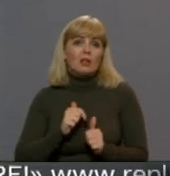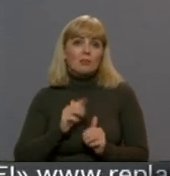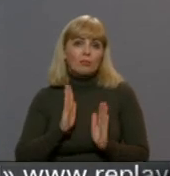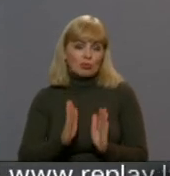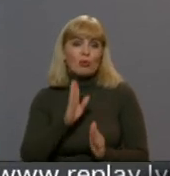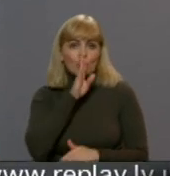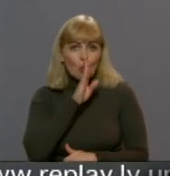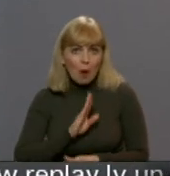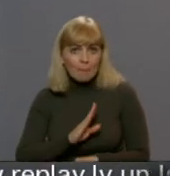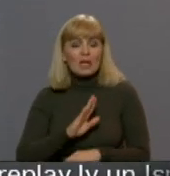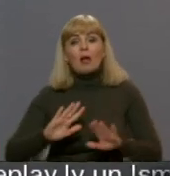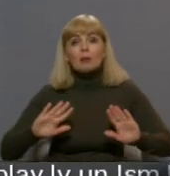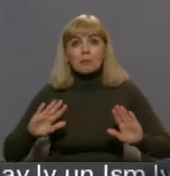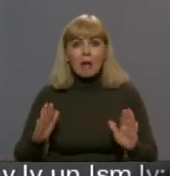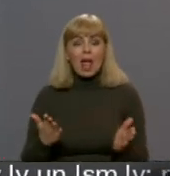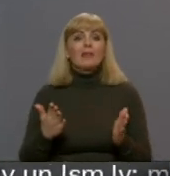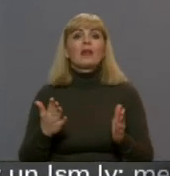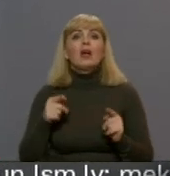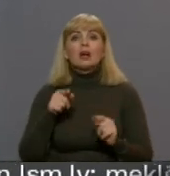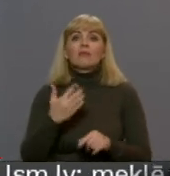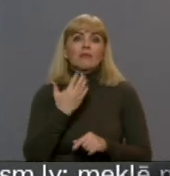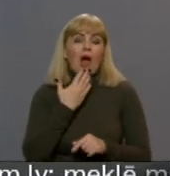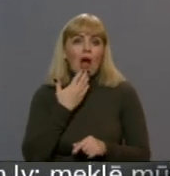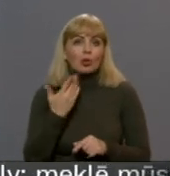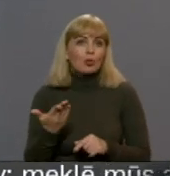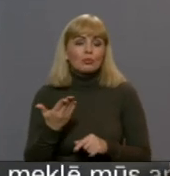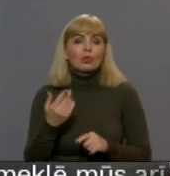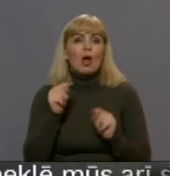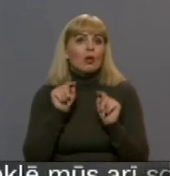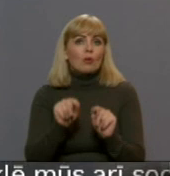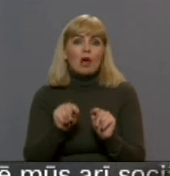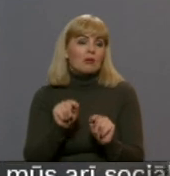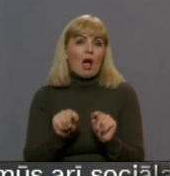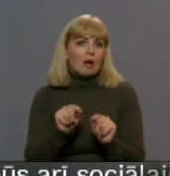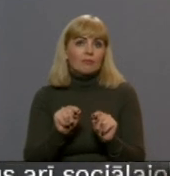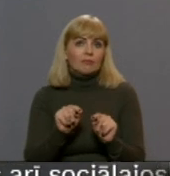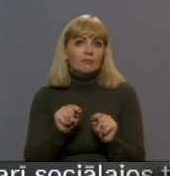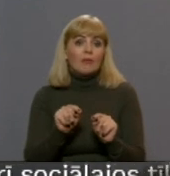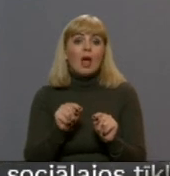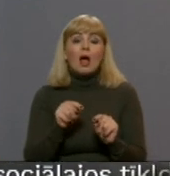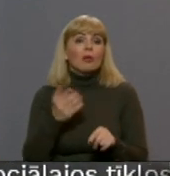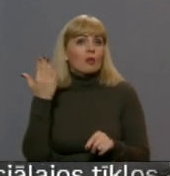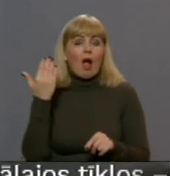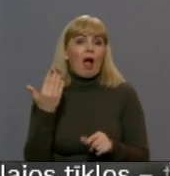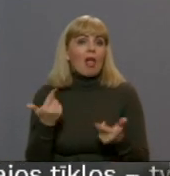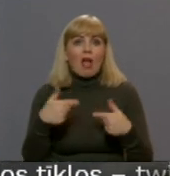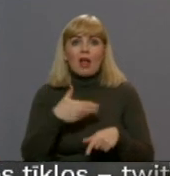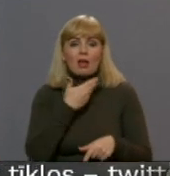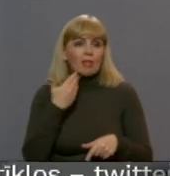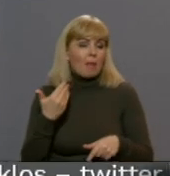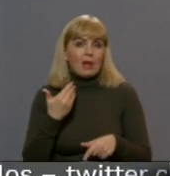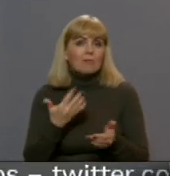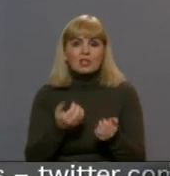bet tur ir datums, kaut kur mēs no tā laika neesam saņemši nekādu